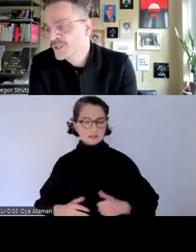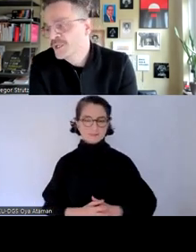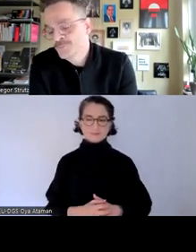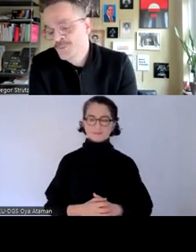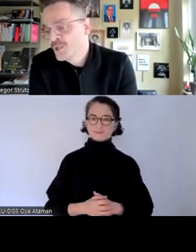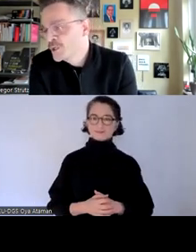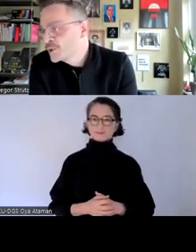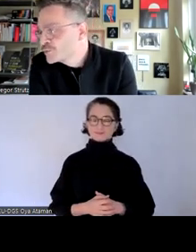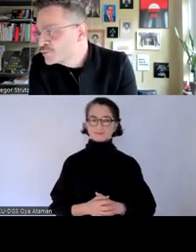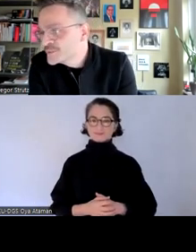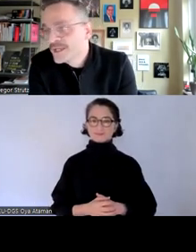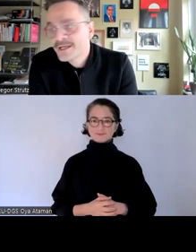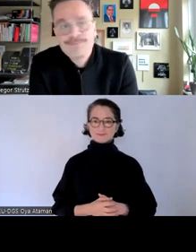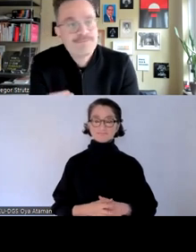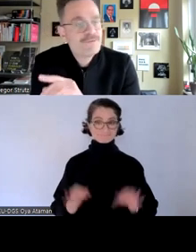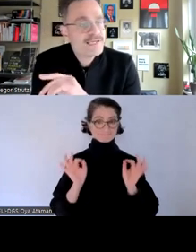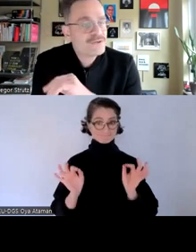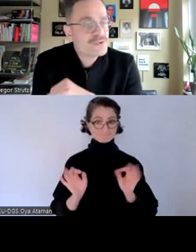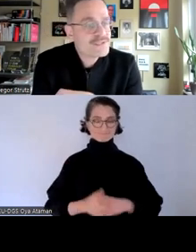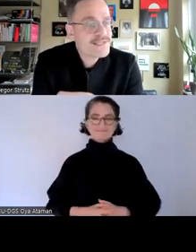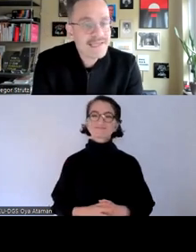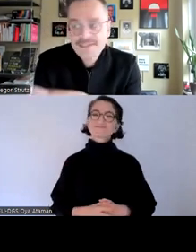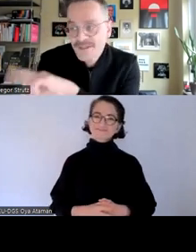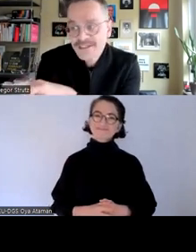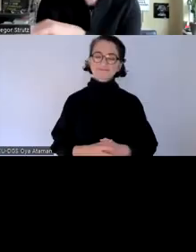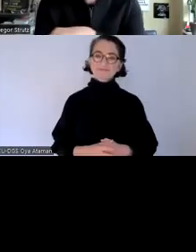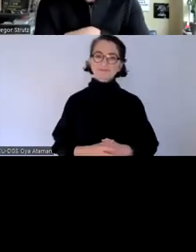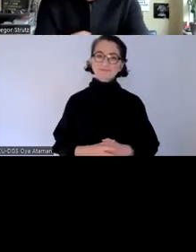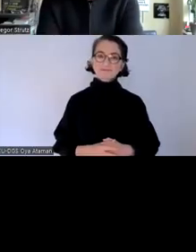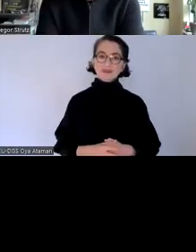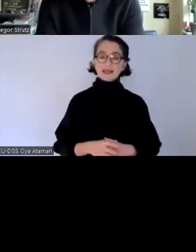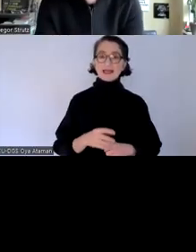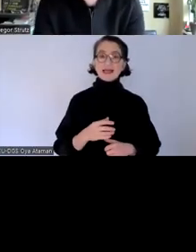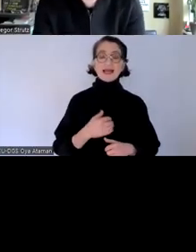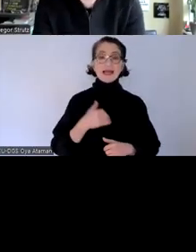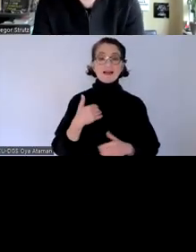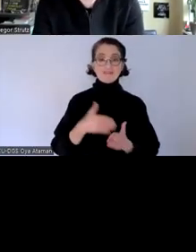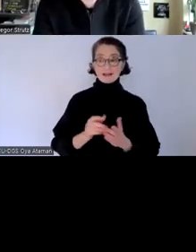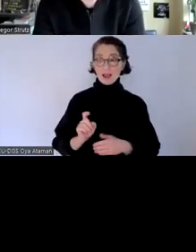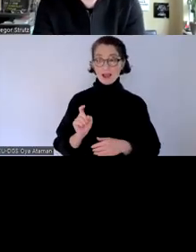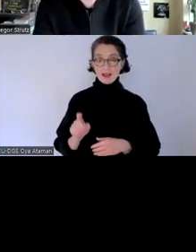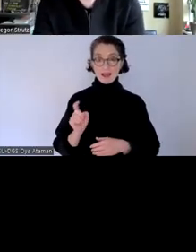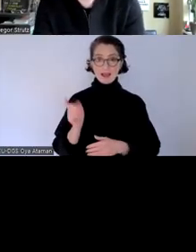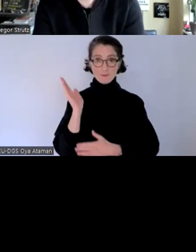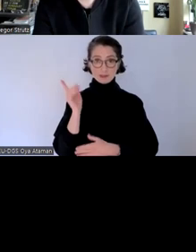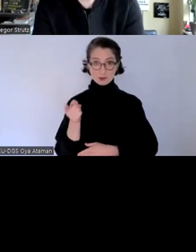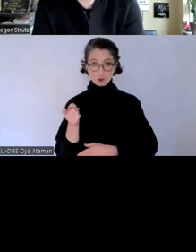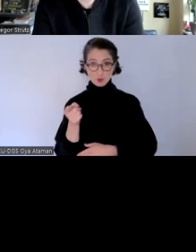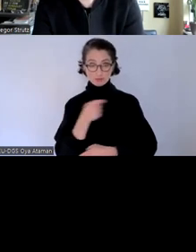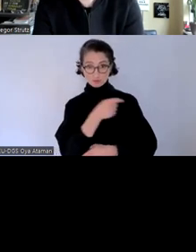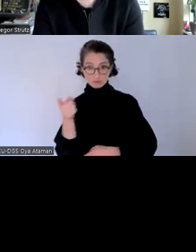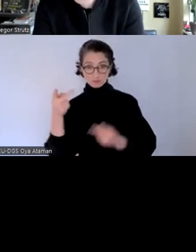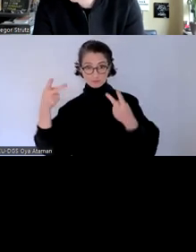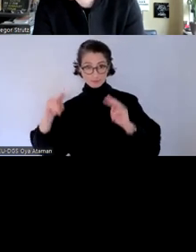genau gut vielleicht kurzes zeichen wenn ich jetzt einmal weiter klicke die präsentation hat sie sich auch bei ihnen